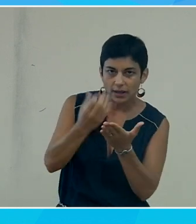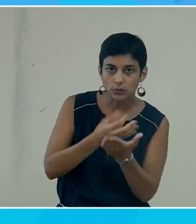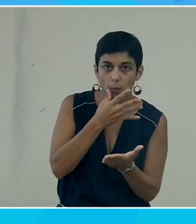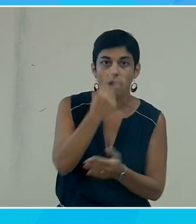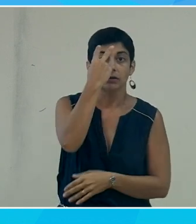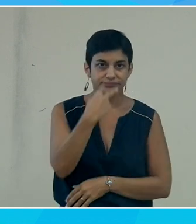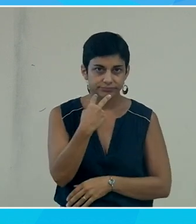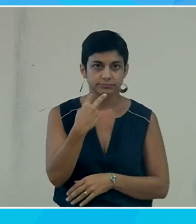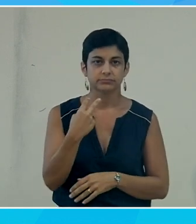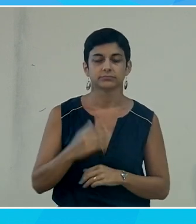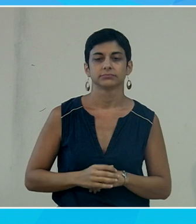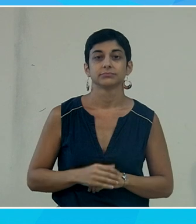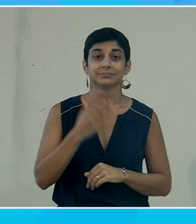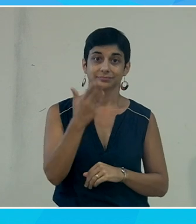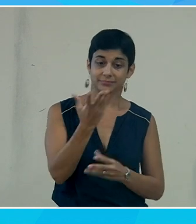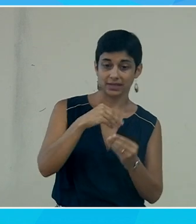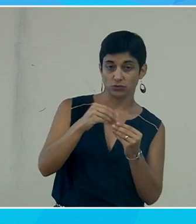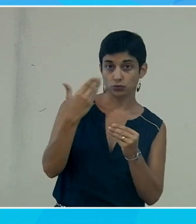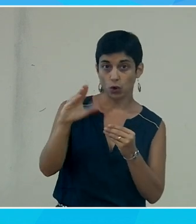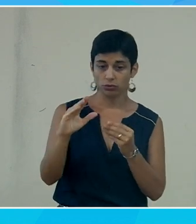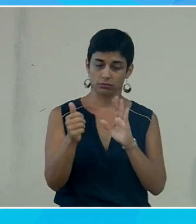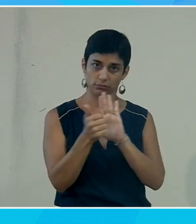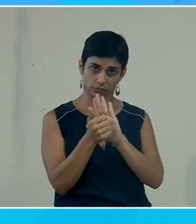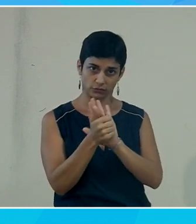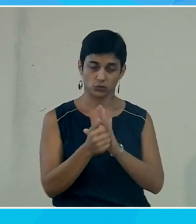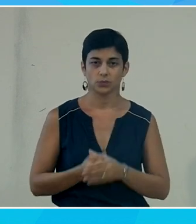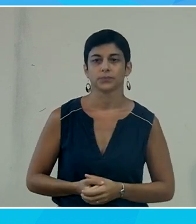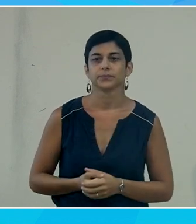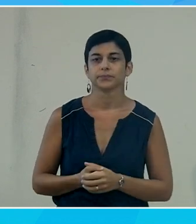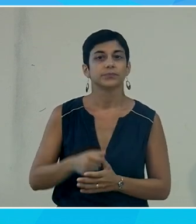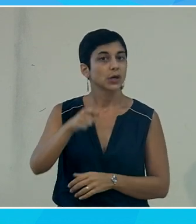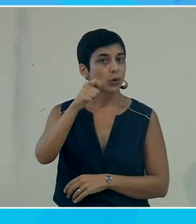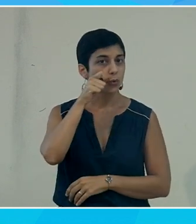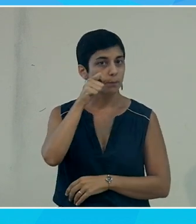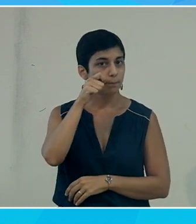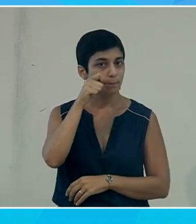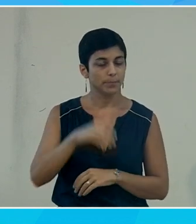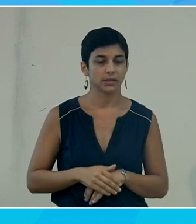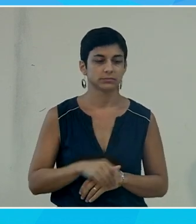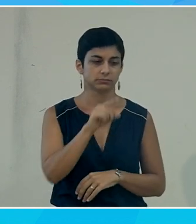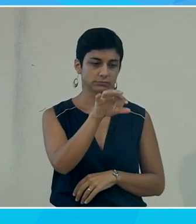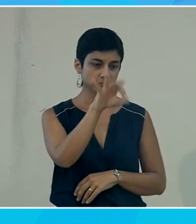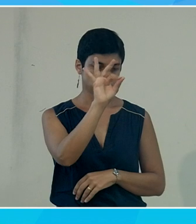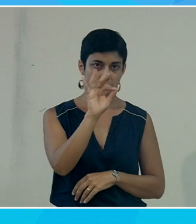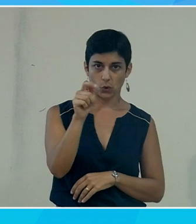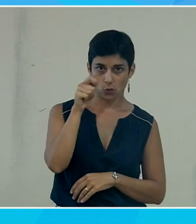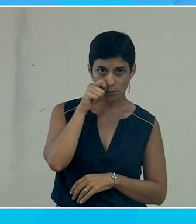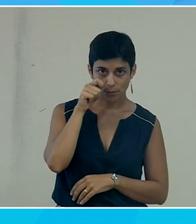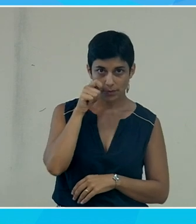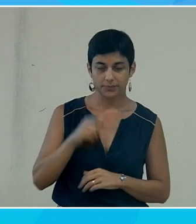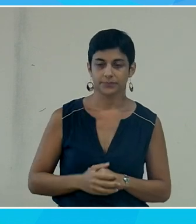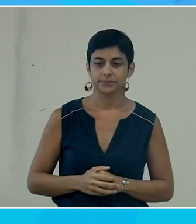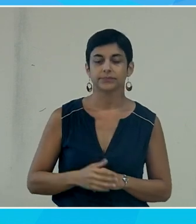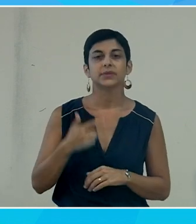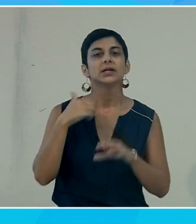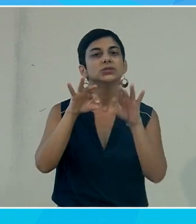ce que je vais faire, c'est que je vais cumuler ça avec une boucle. Donc, je vais activer ma loop. j'ai choisi